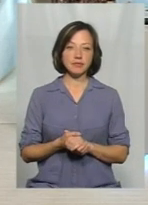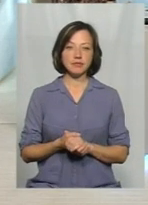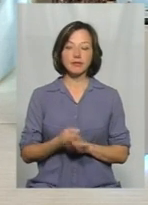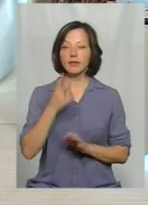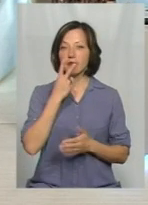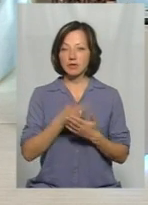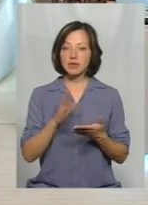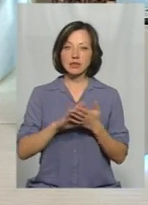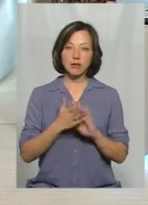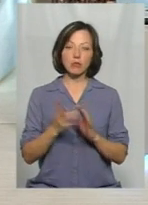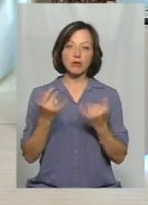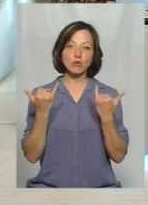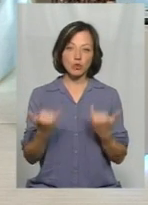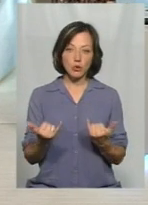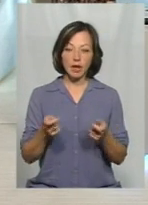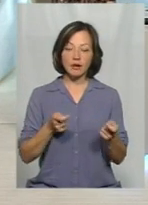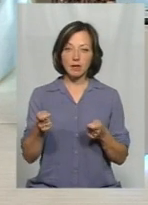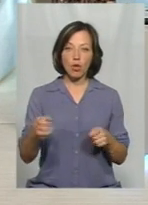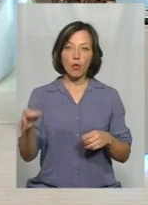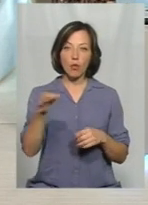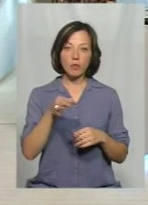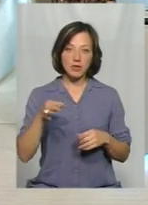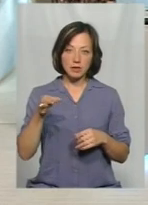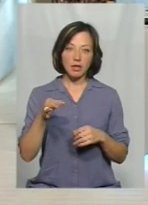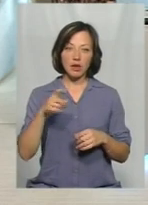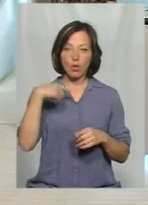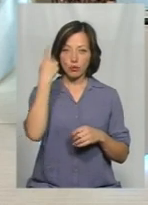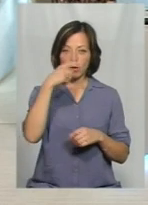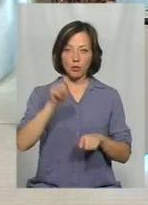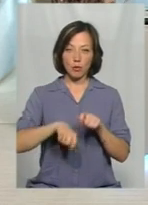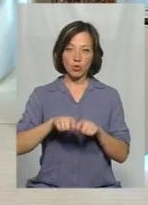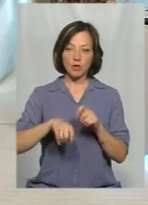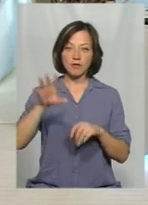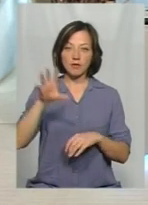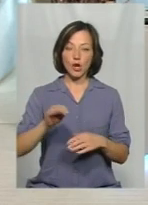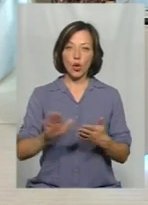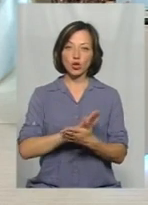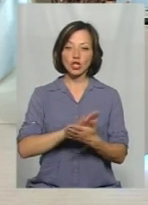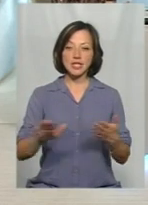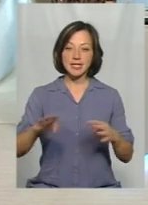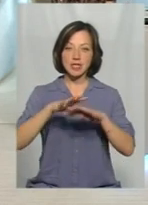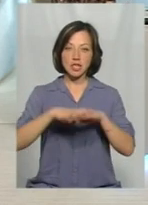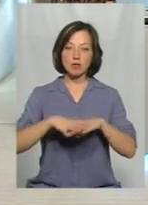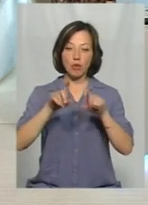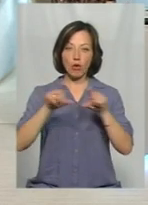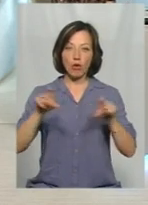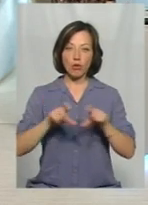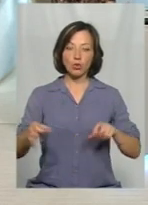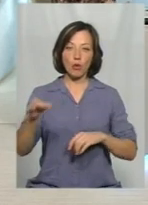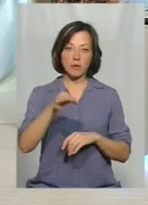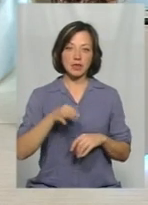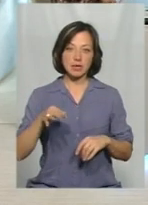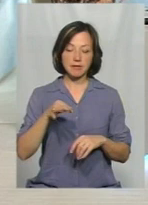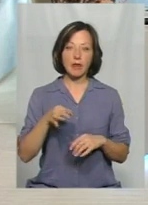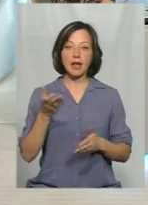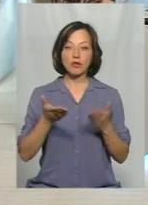хочу ще раз зауважити, керівника області стоїть на особливому контролі всі очисні споруди області і стан навколишнього промисередовища.